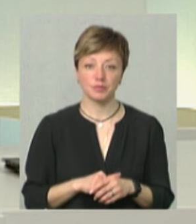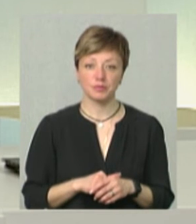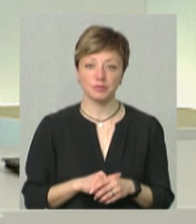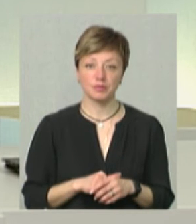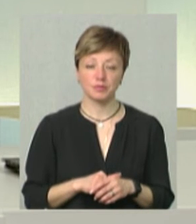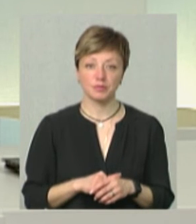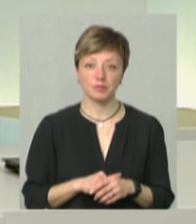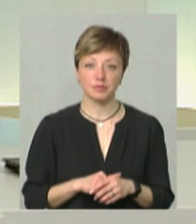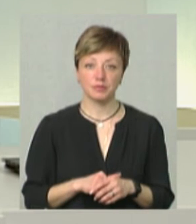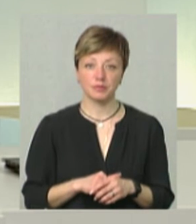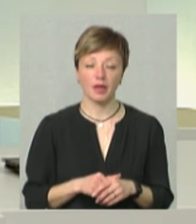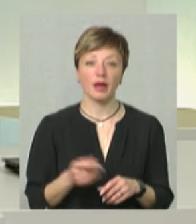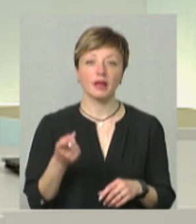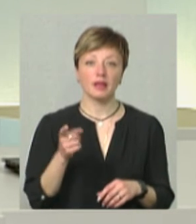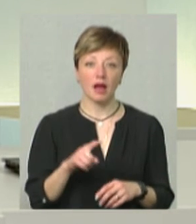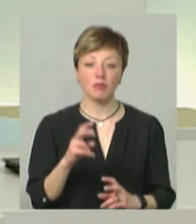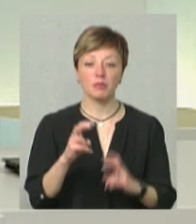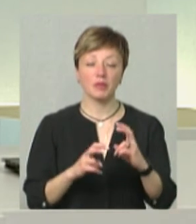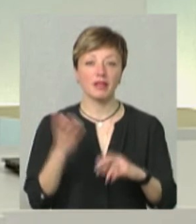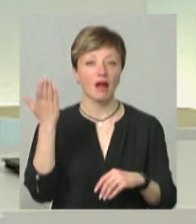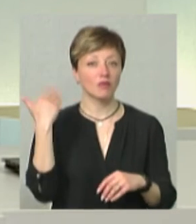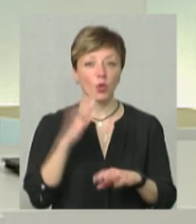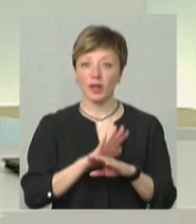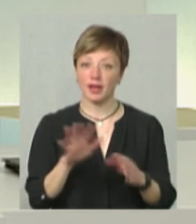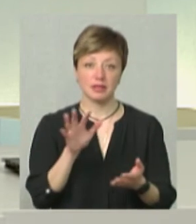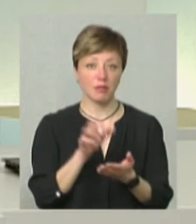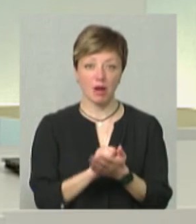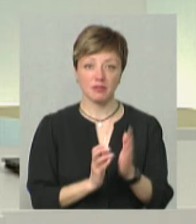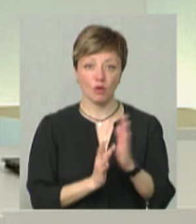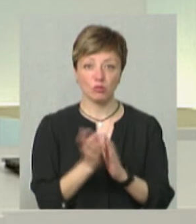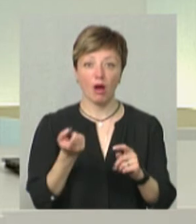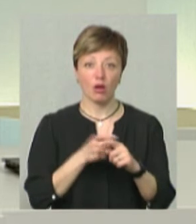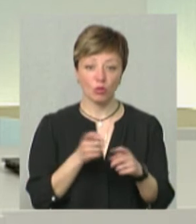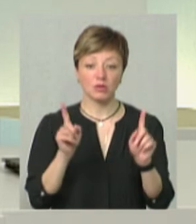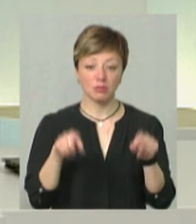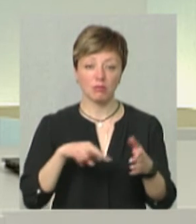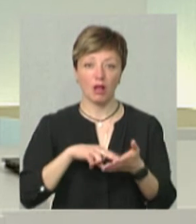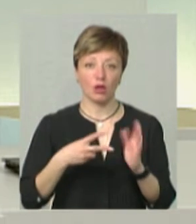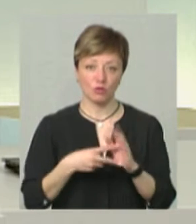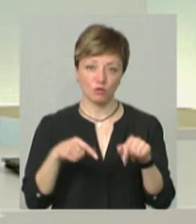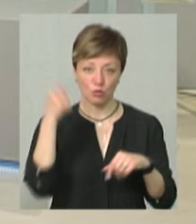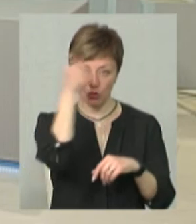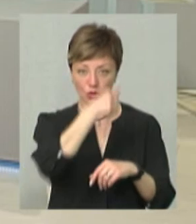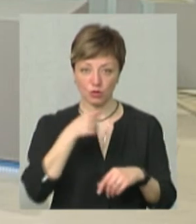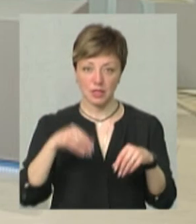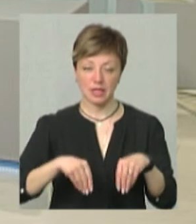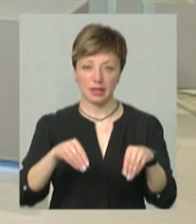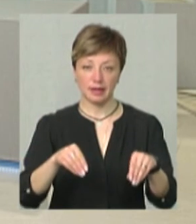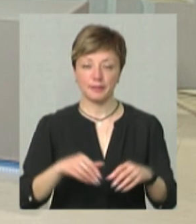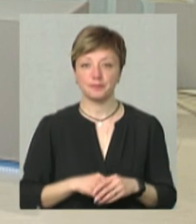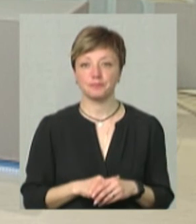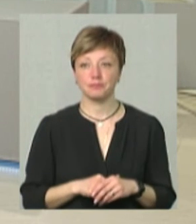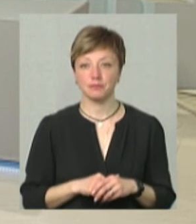Навіть ті сільгоспідприємства, які вже давно не займаються вирощенням картоплі, ті планують цьому році її садити.